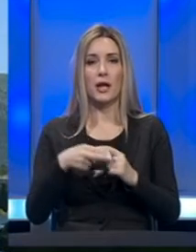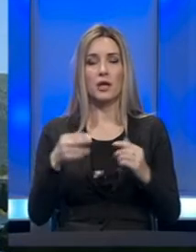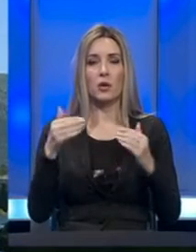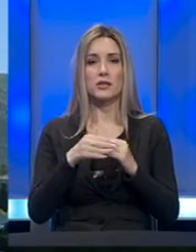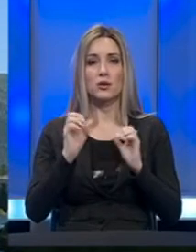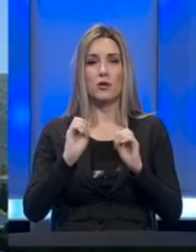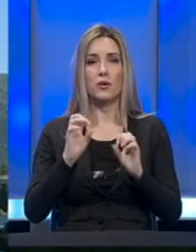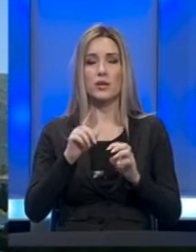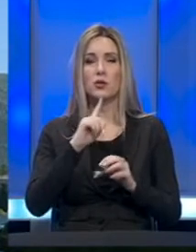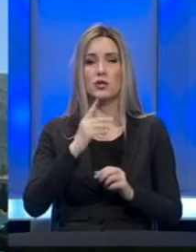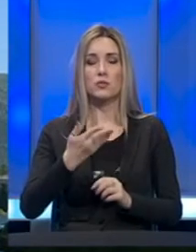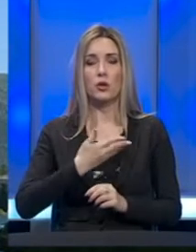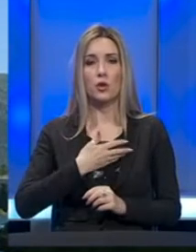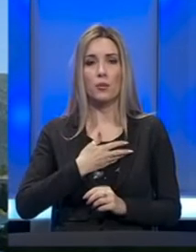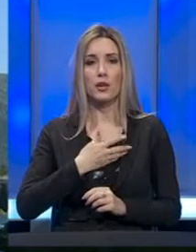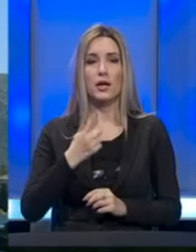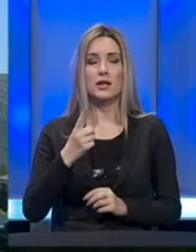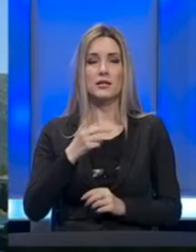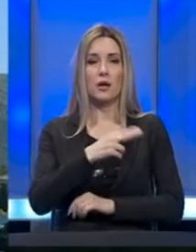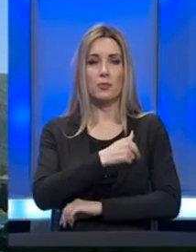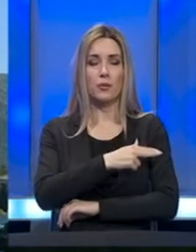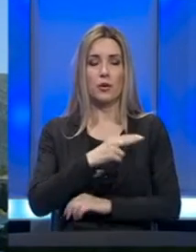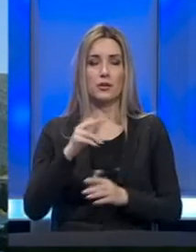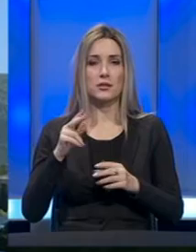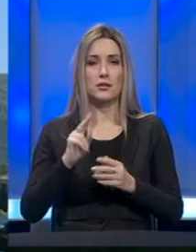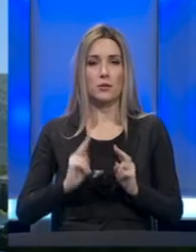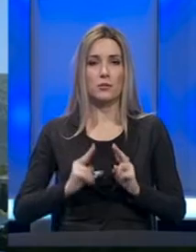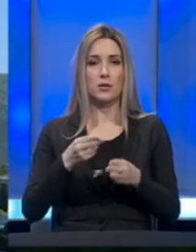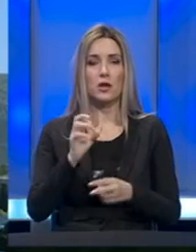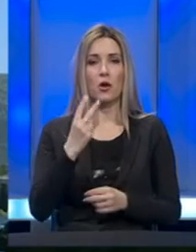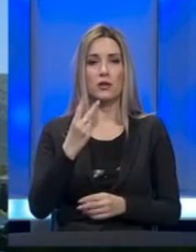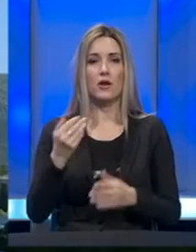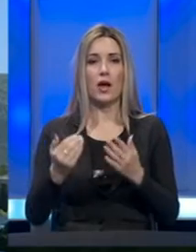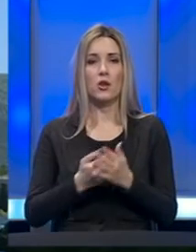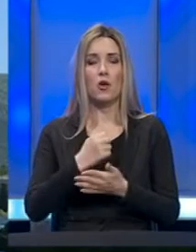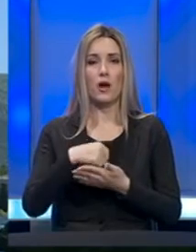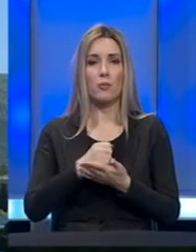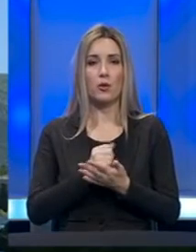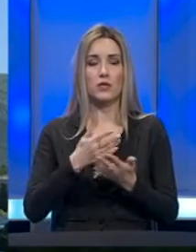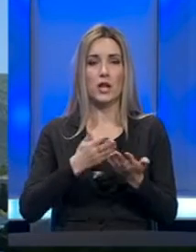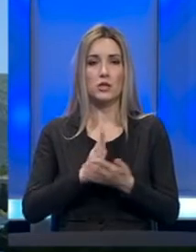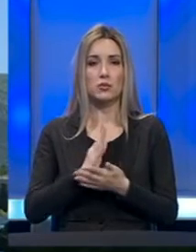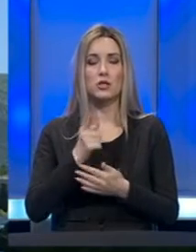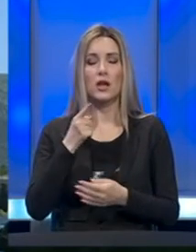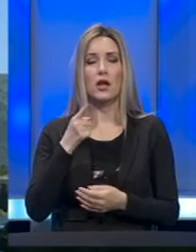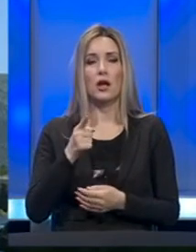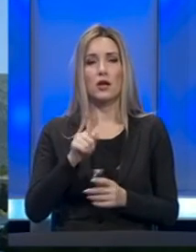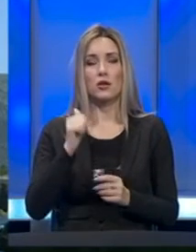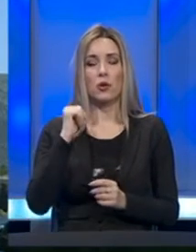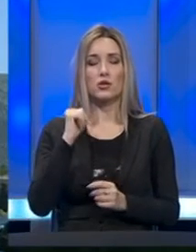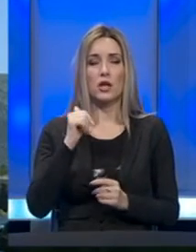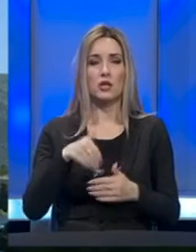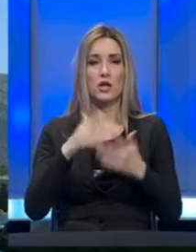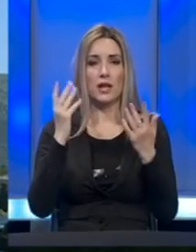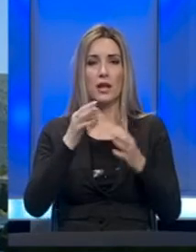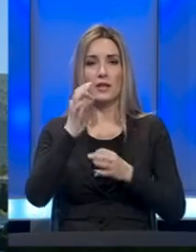sinoć informacija koju smo dobili sa SKB-a Mostar o dva nova potvrđena slučaja. Naime, tokom jučerašnjeg